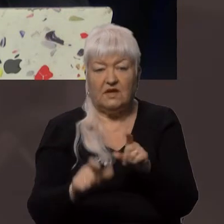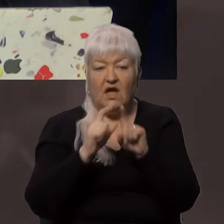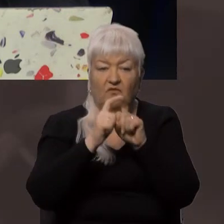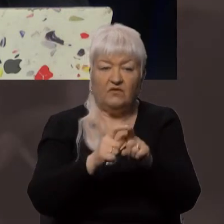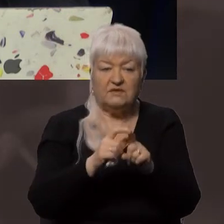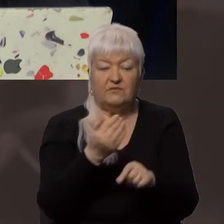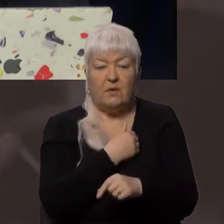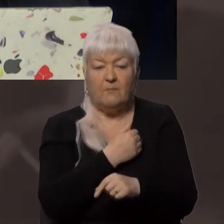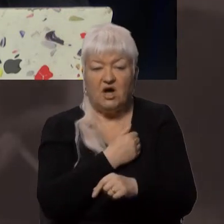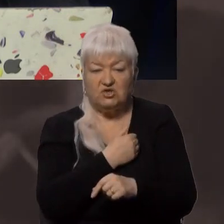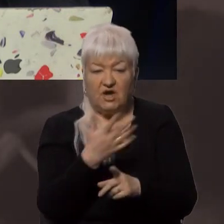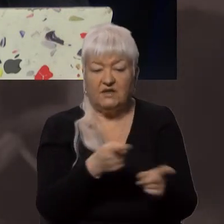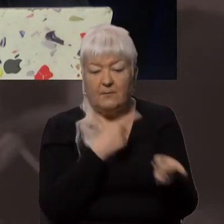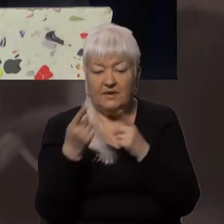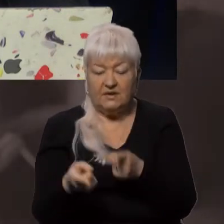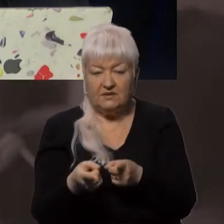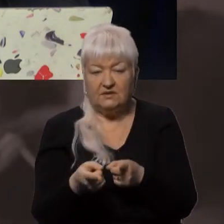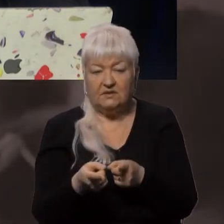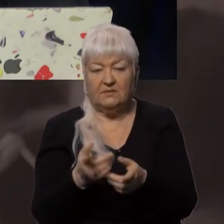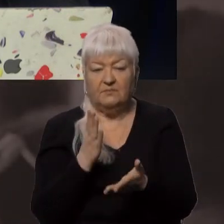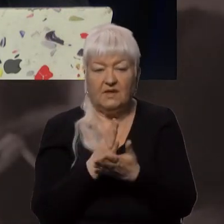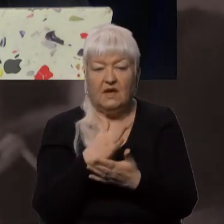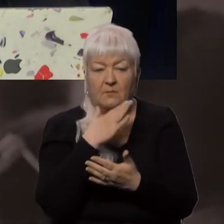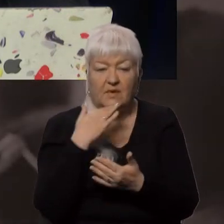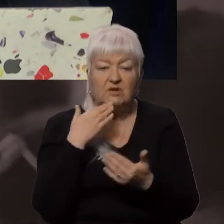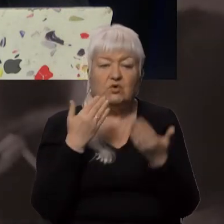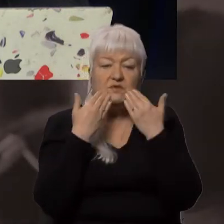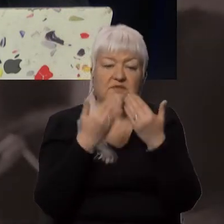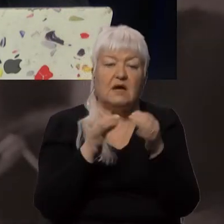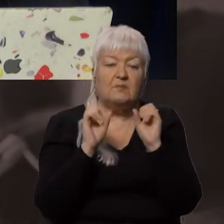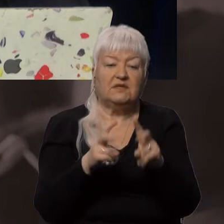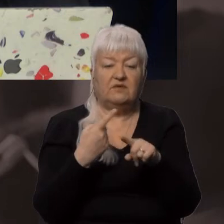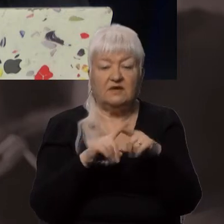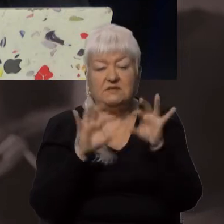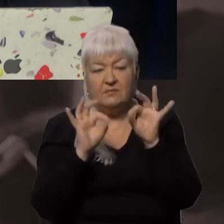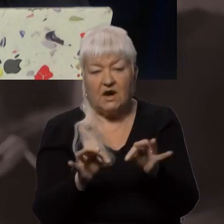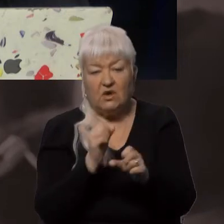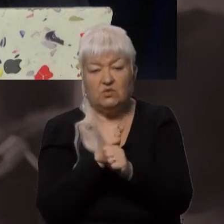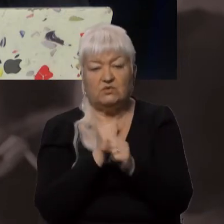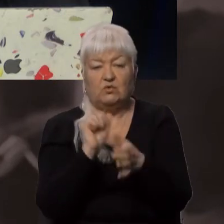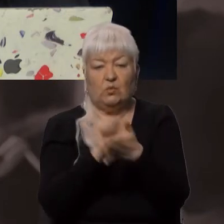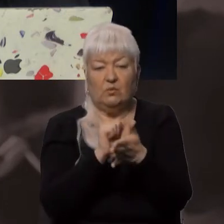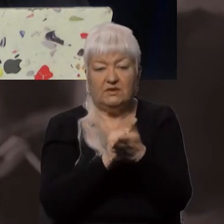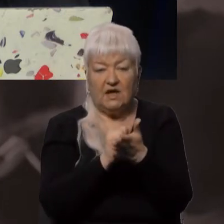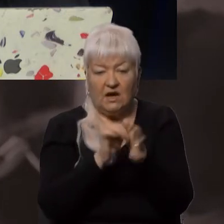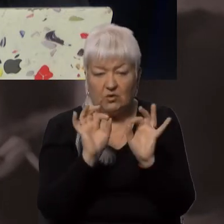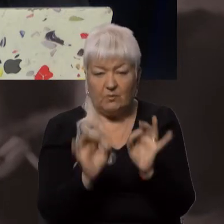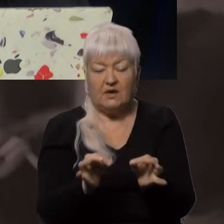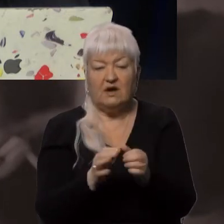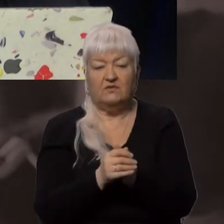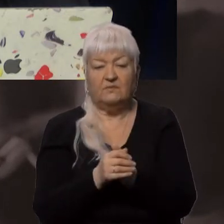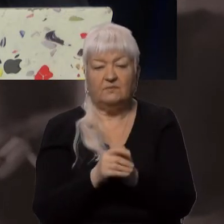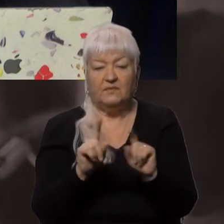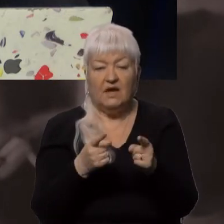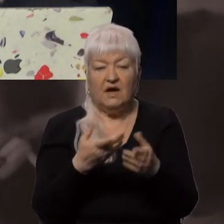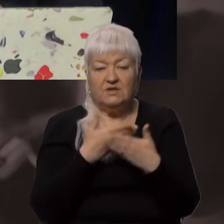бажання перейти. Багато є запитів, як це правильно зробити, документально правильно. Адже, як ми